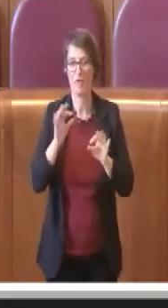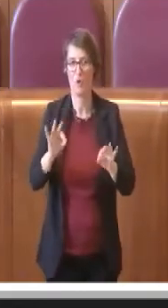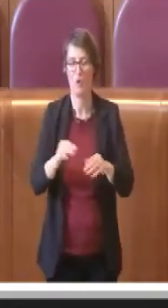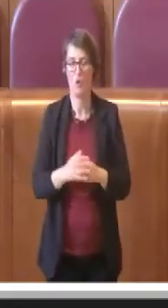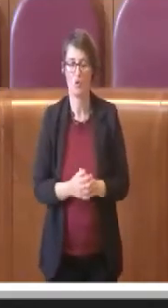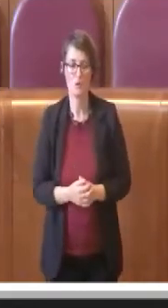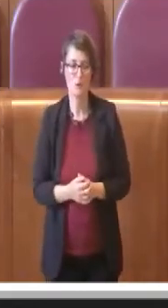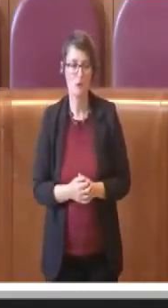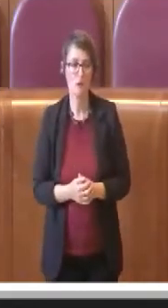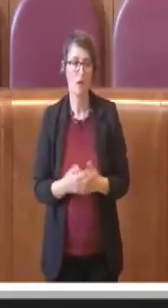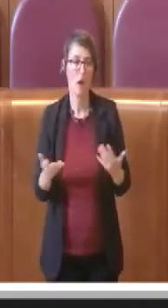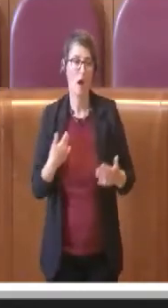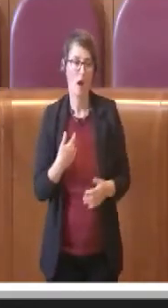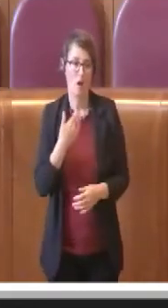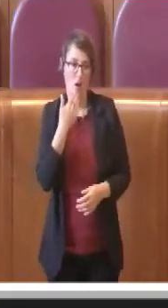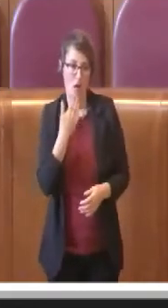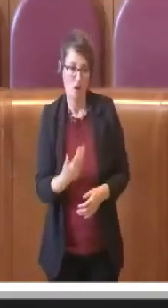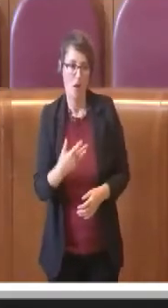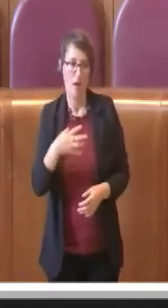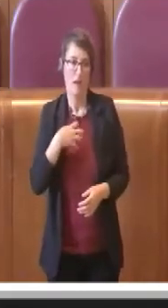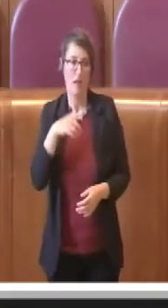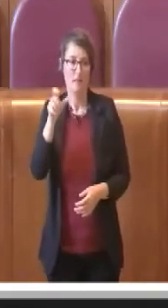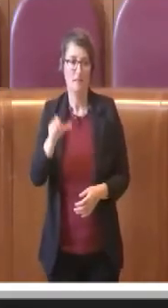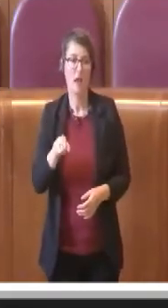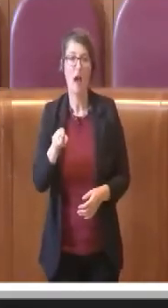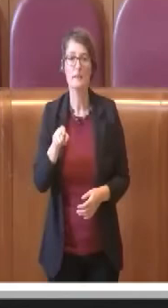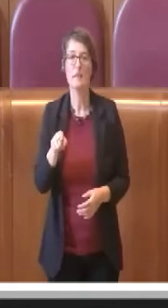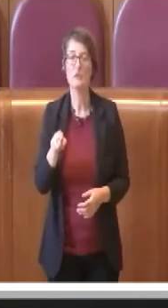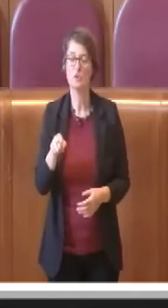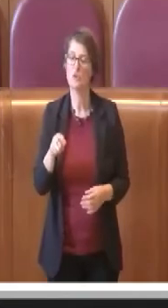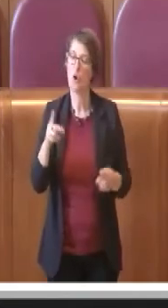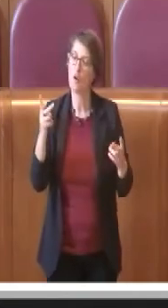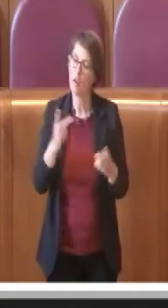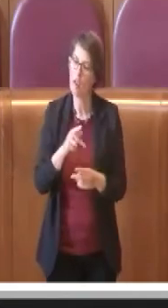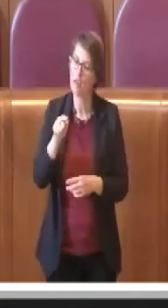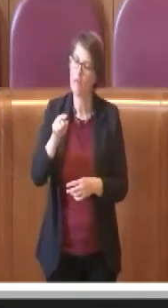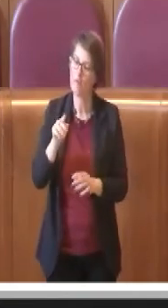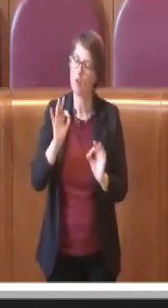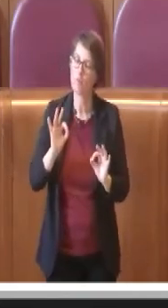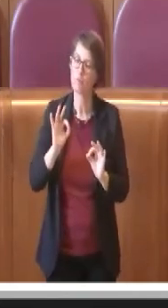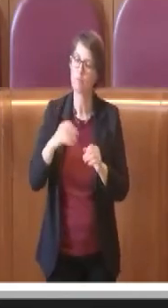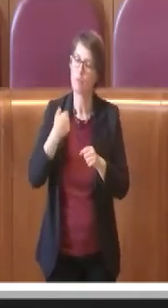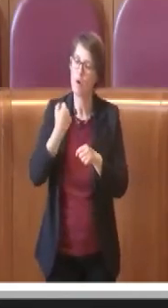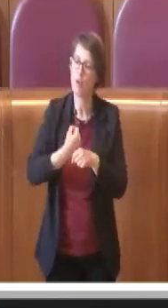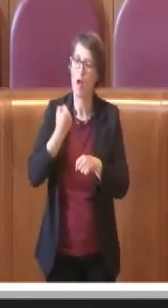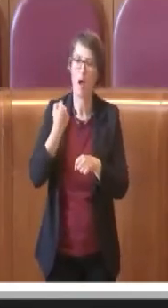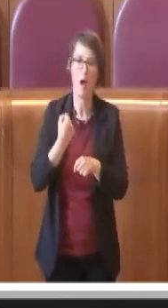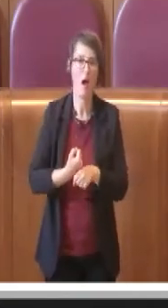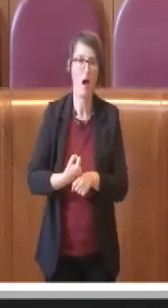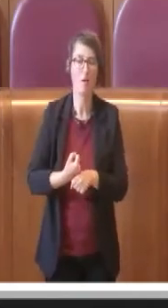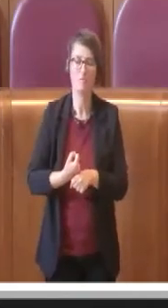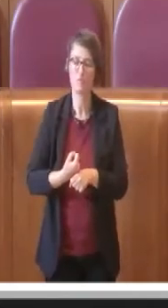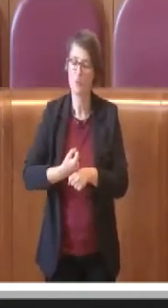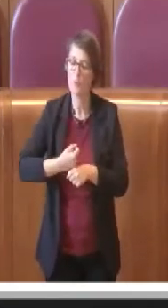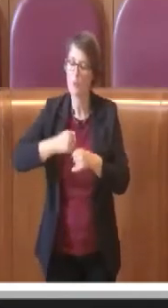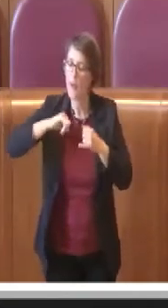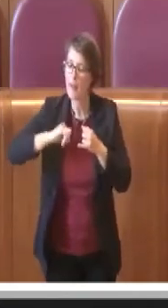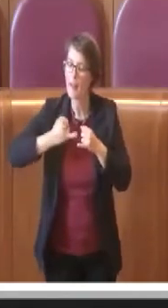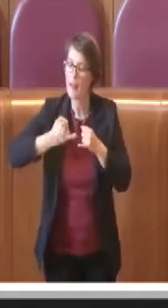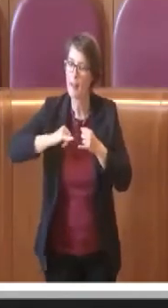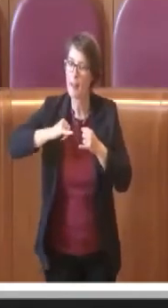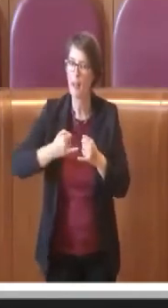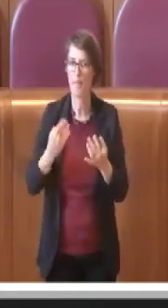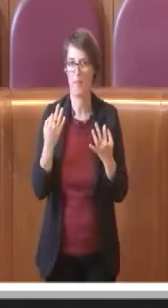ringrazio l'assessore, che su questo ha fatto un lavoro oggettivamente molto certosino e